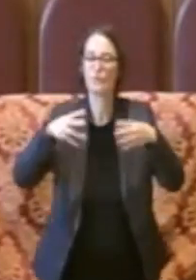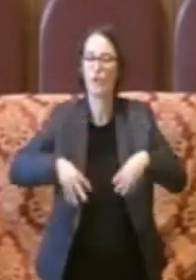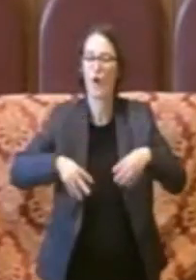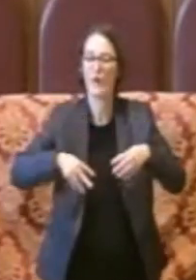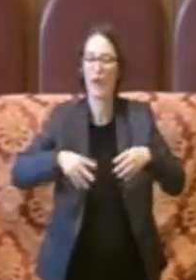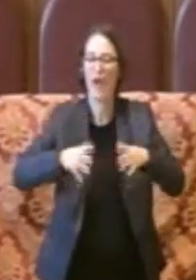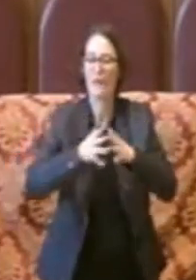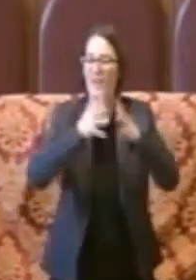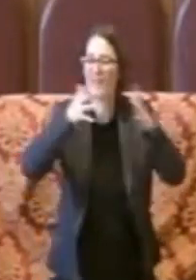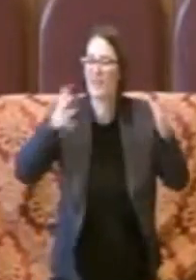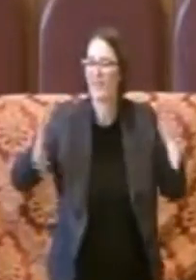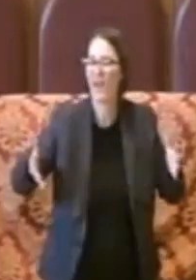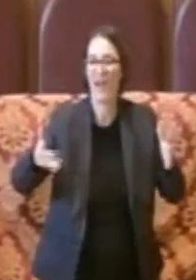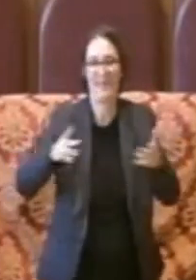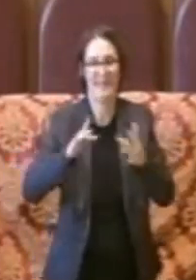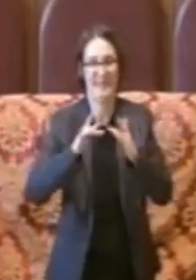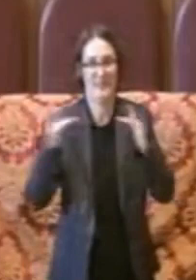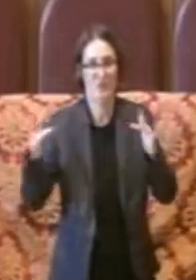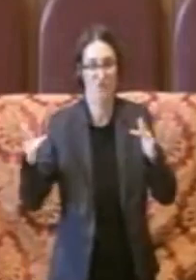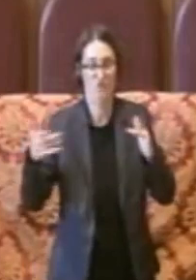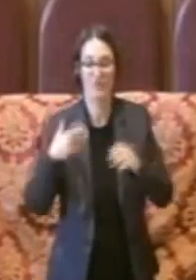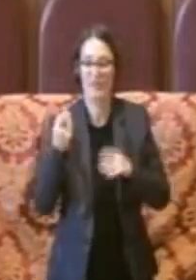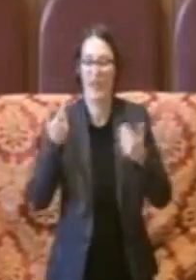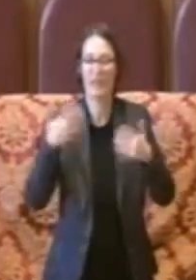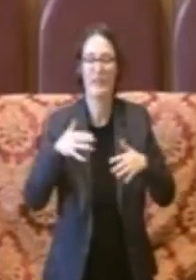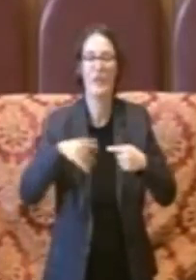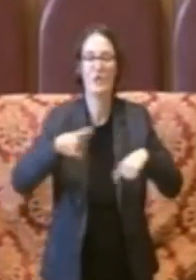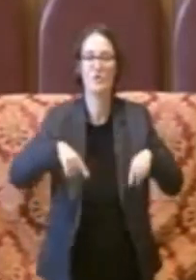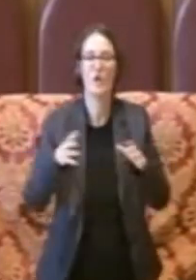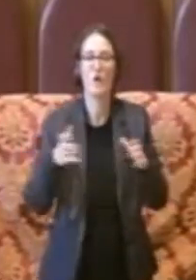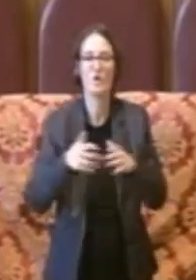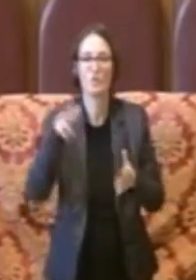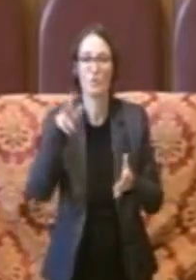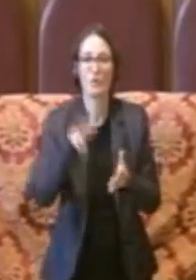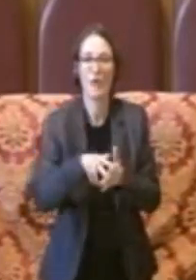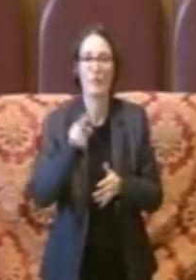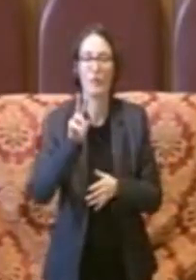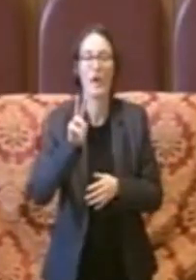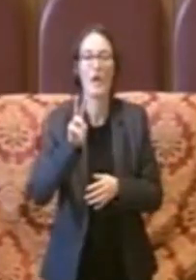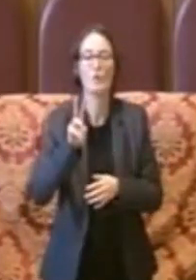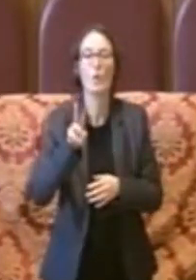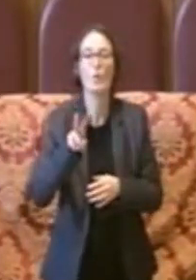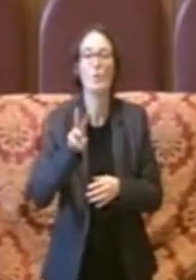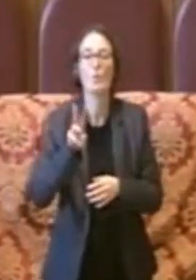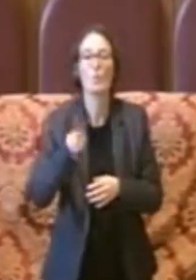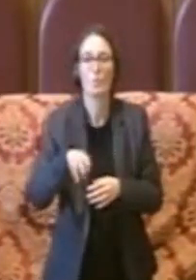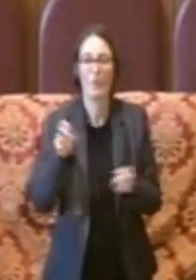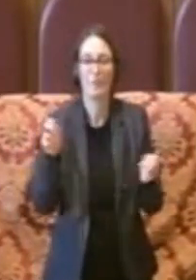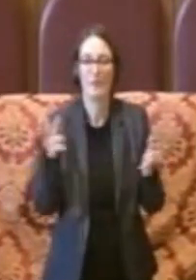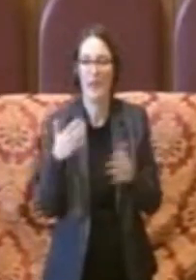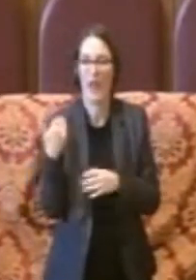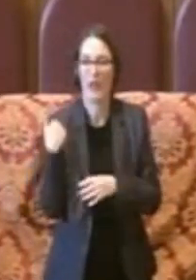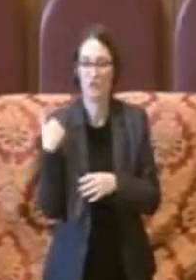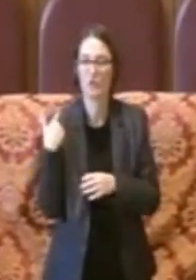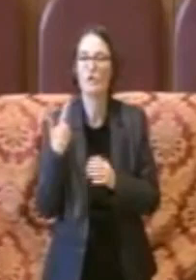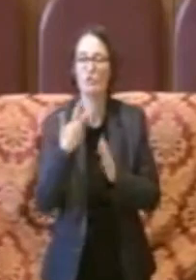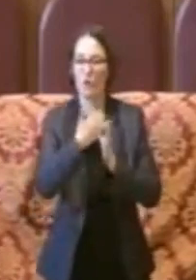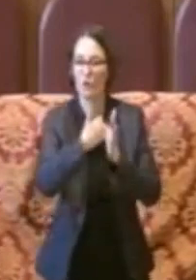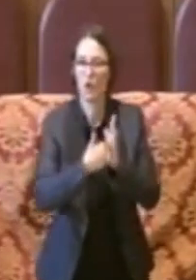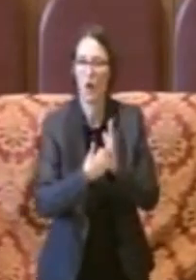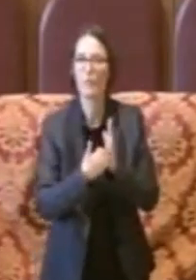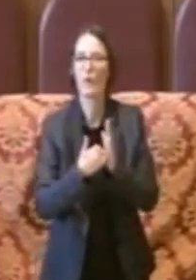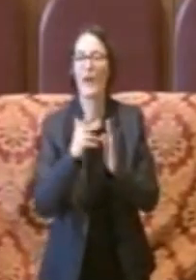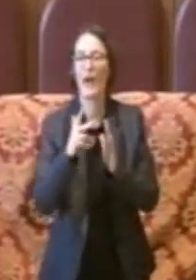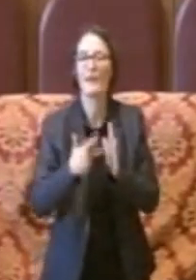l'ente ha approvato la giunta nel 2018, un piano triennale, il piano triennale ICT, un piano triennale che prevede